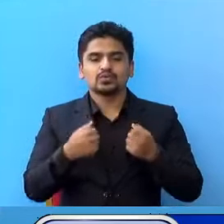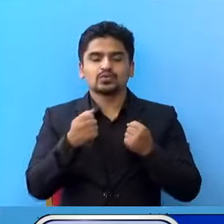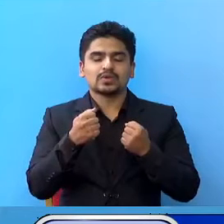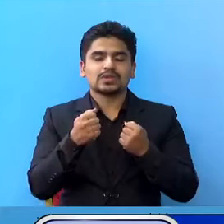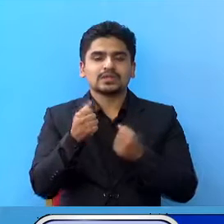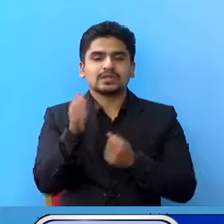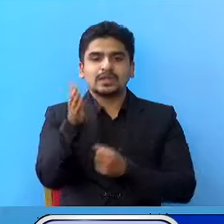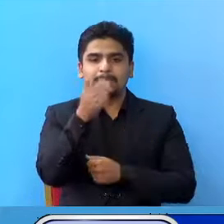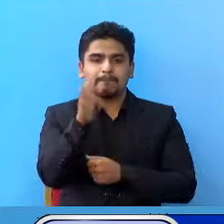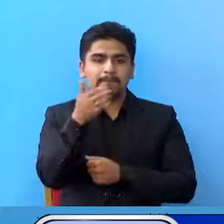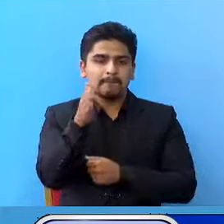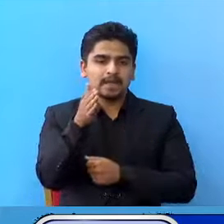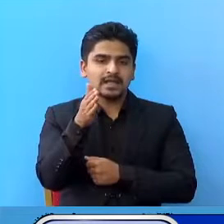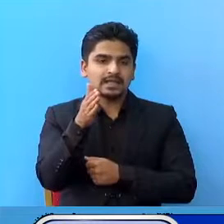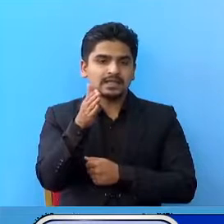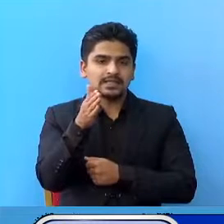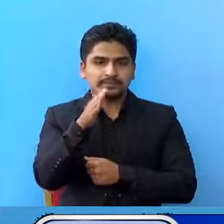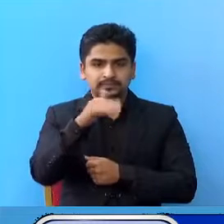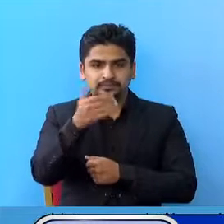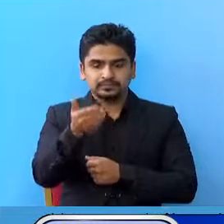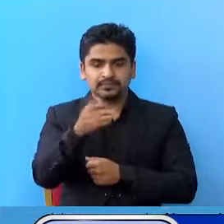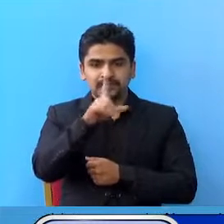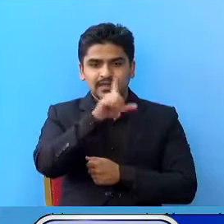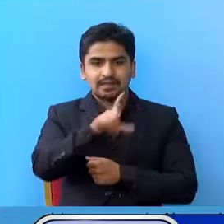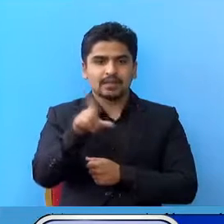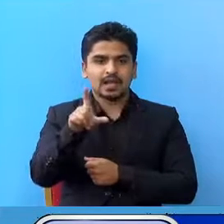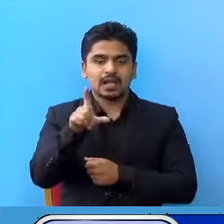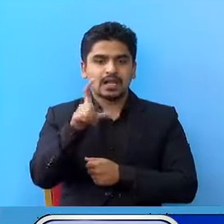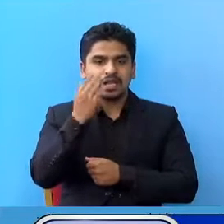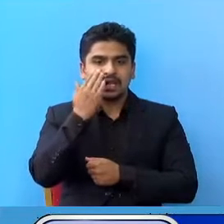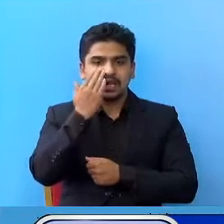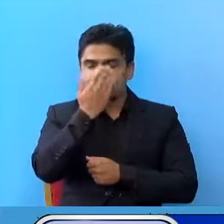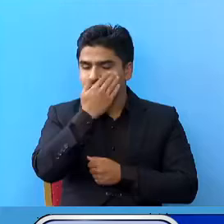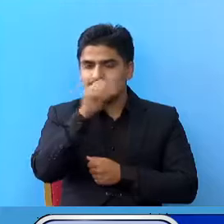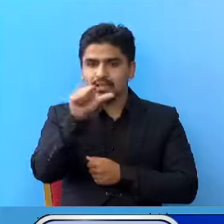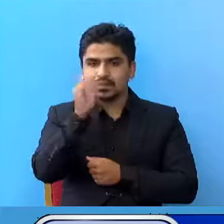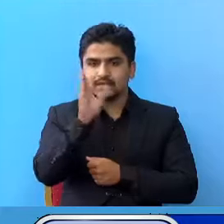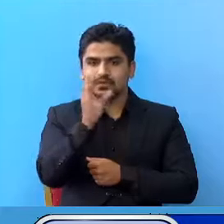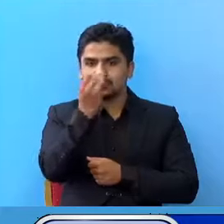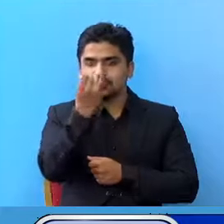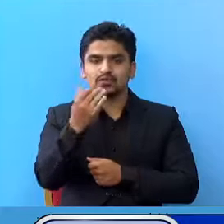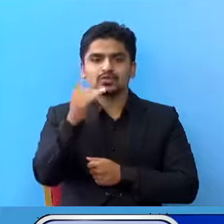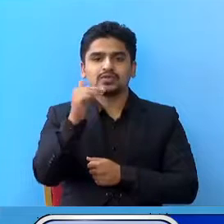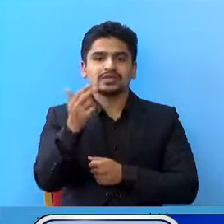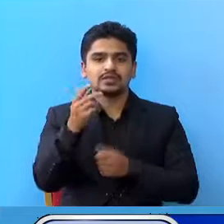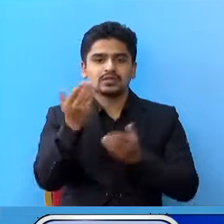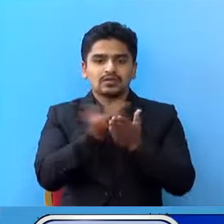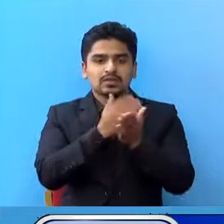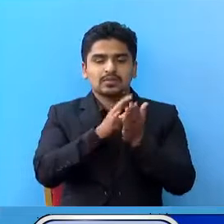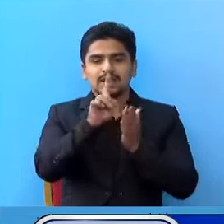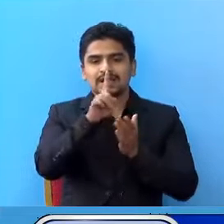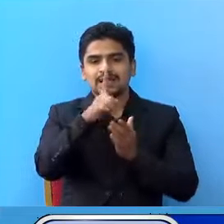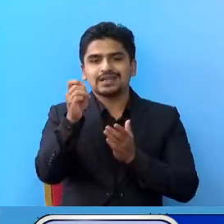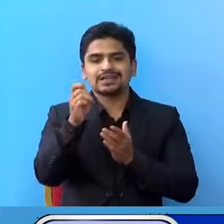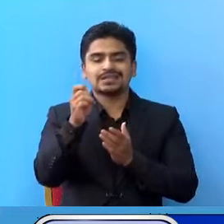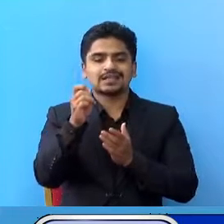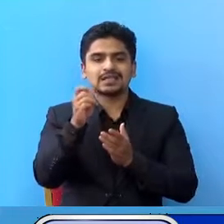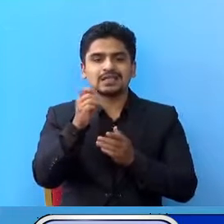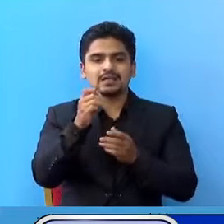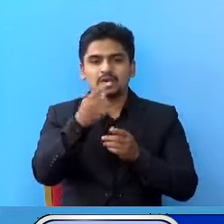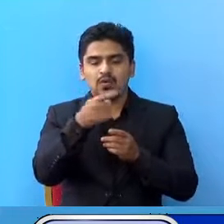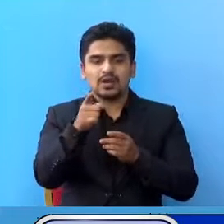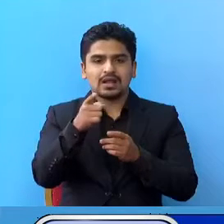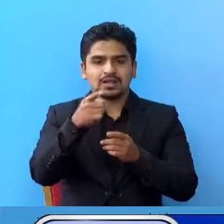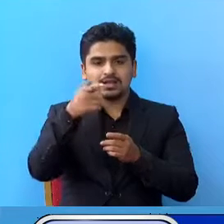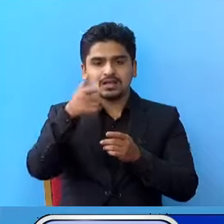जन्शंख्या मंत्री जिवलाई नेपाल नेत्र जोती संग बाट एक सहे थान इन्फ्र का रेड